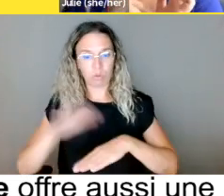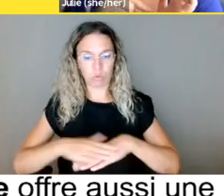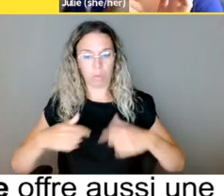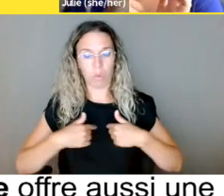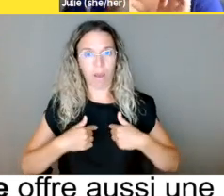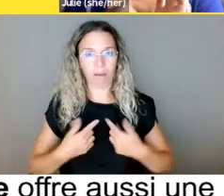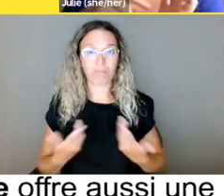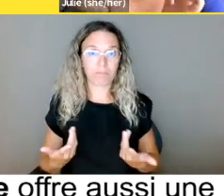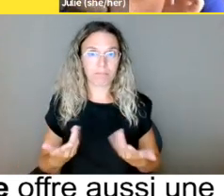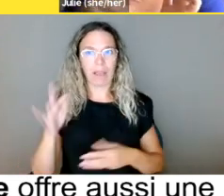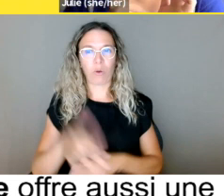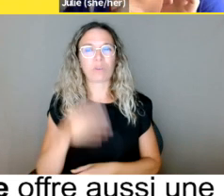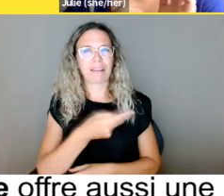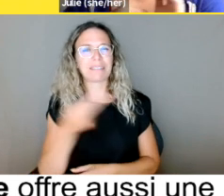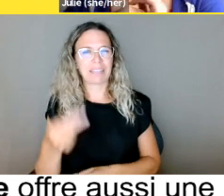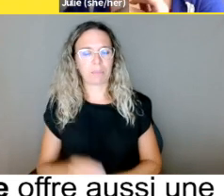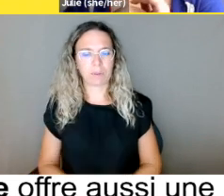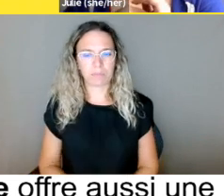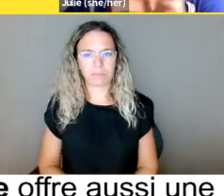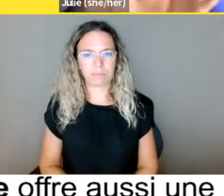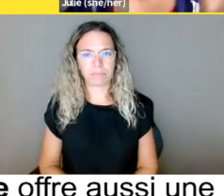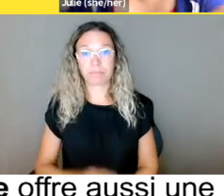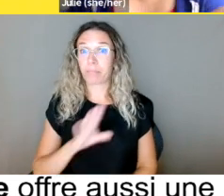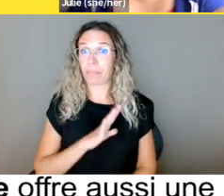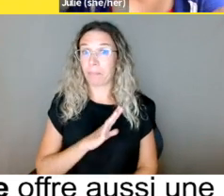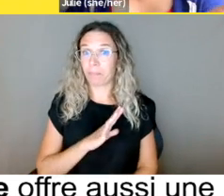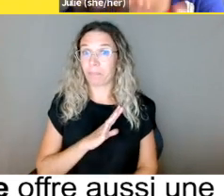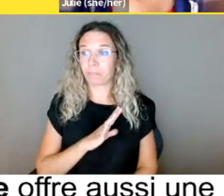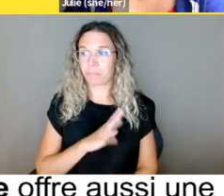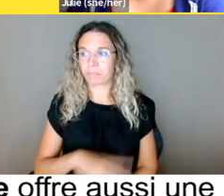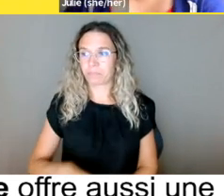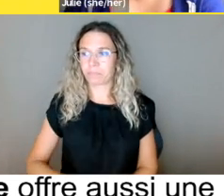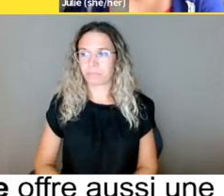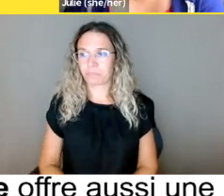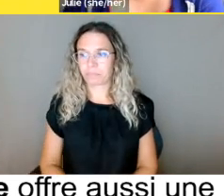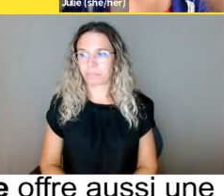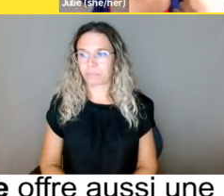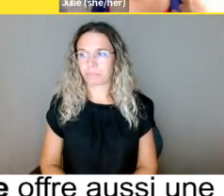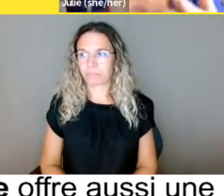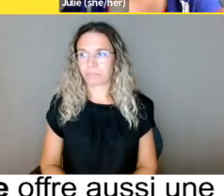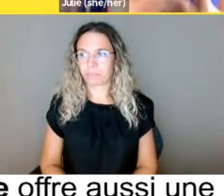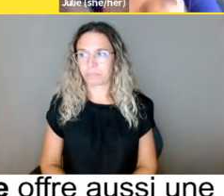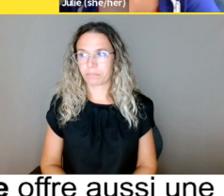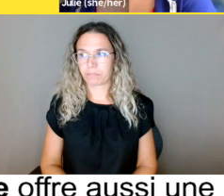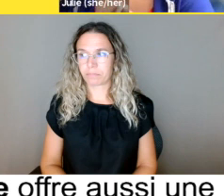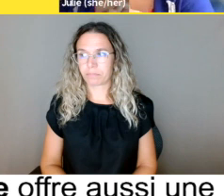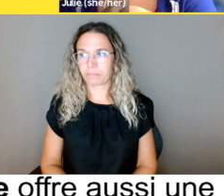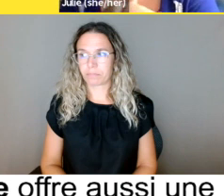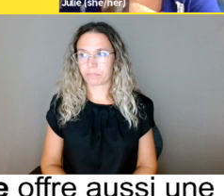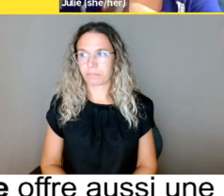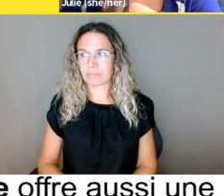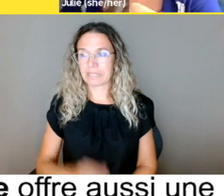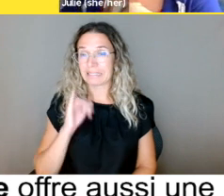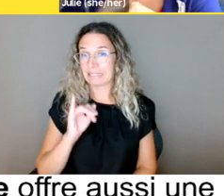moyen de pallier mon handicap. Donc, il a eu la discrimination contre moi en vertu de